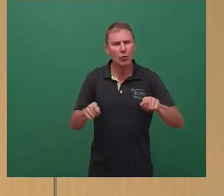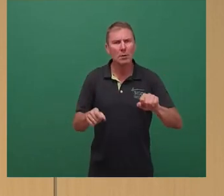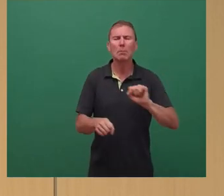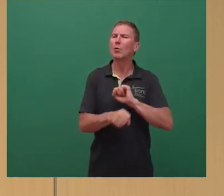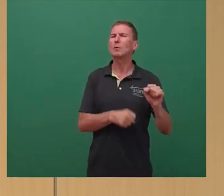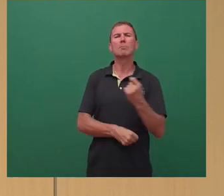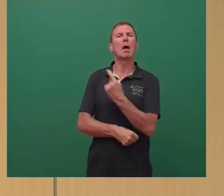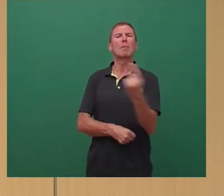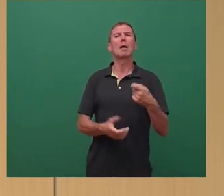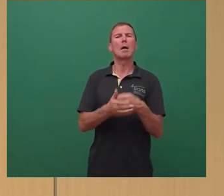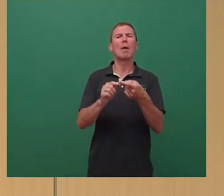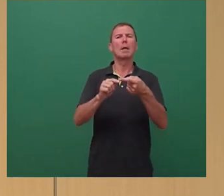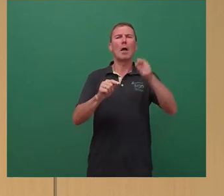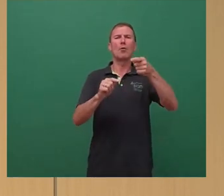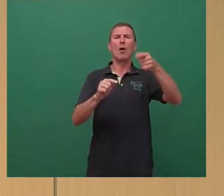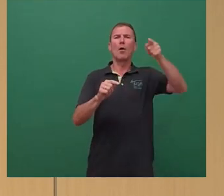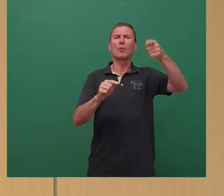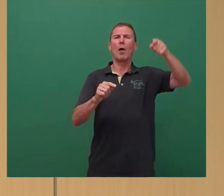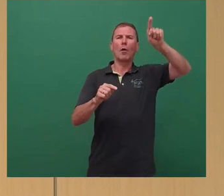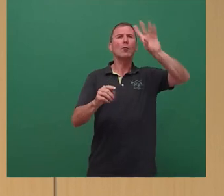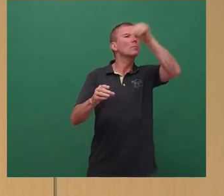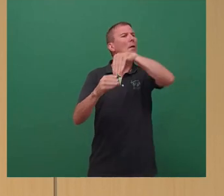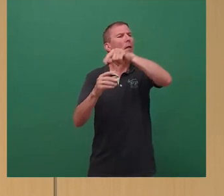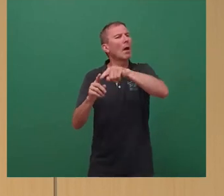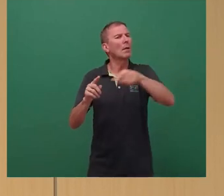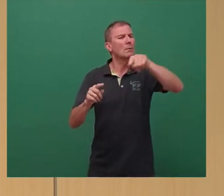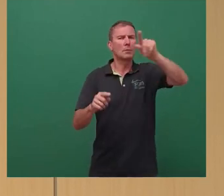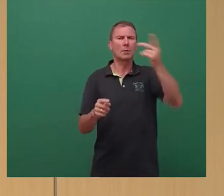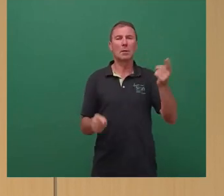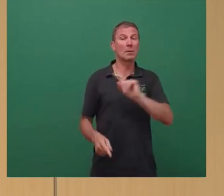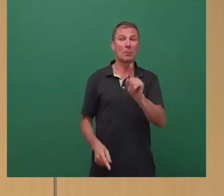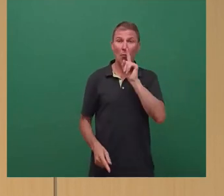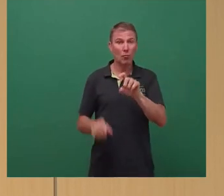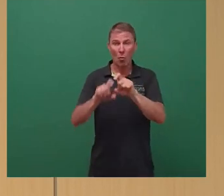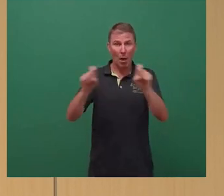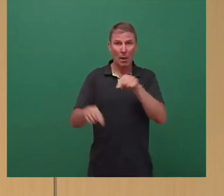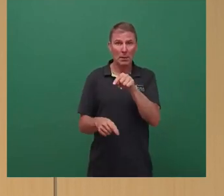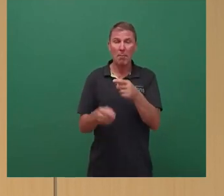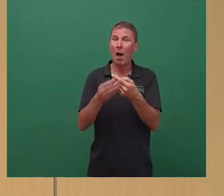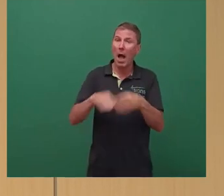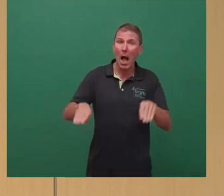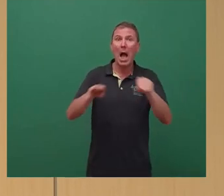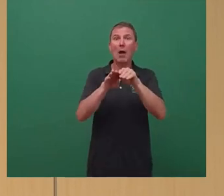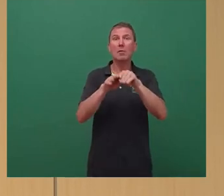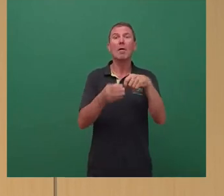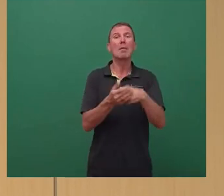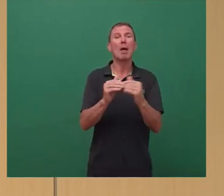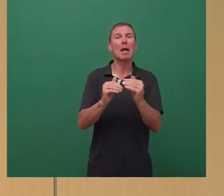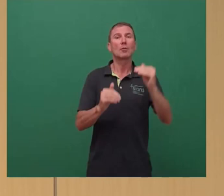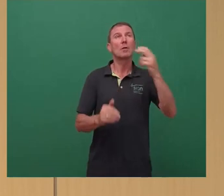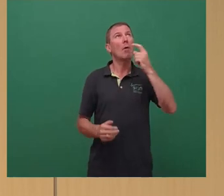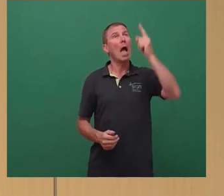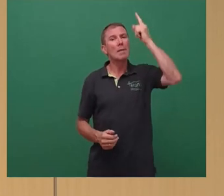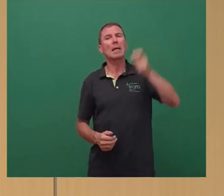Preiserhöhung alljährlich zum Tragen gekommen. Es ging nicht nur um einen Ausgleich von Preissteigerung bei Energie und